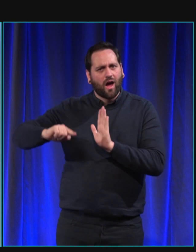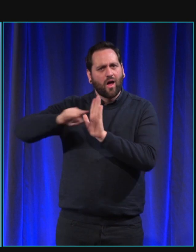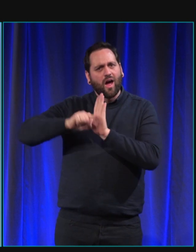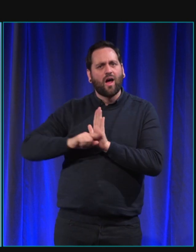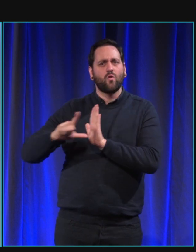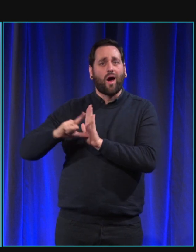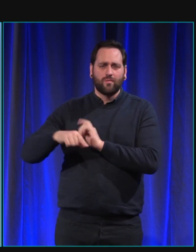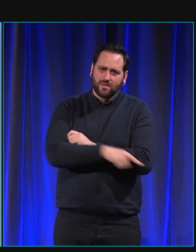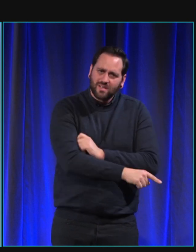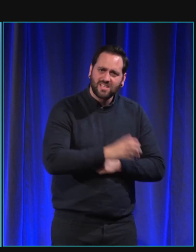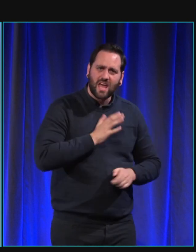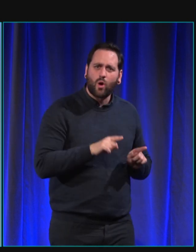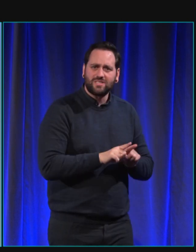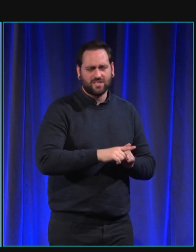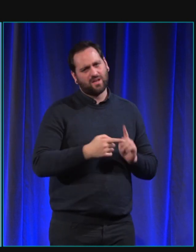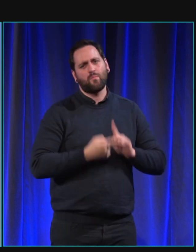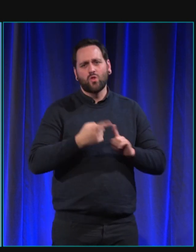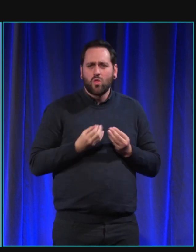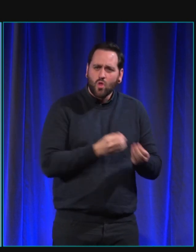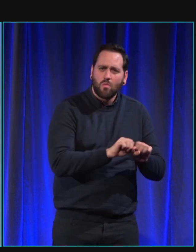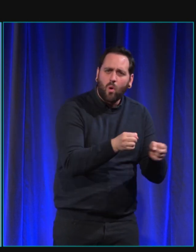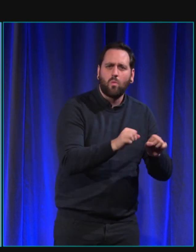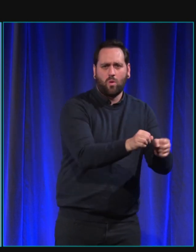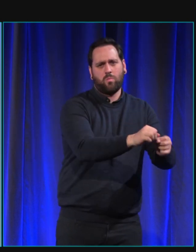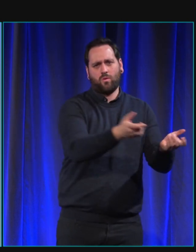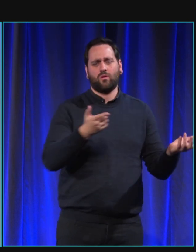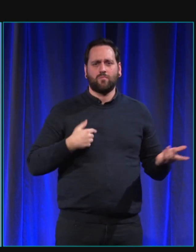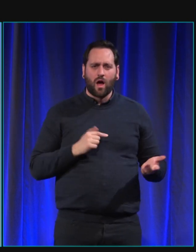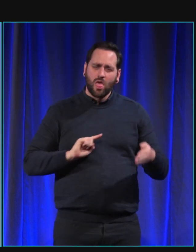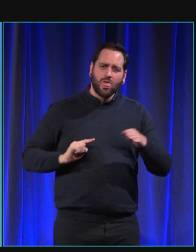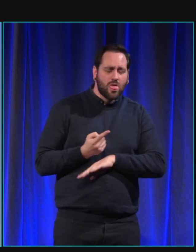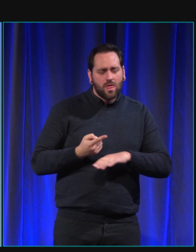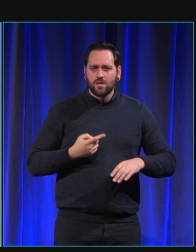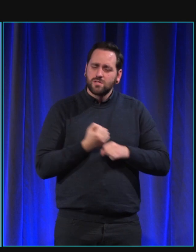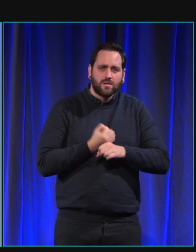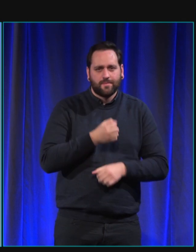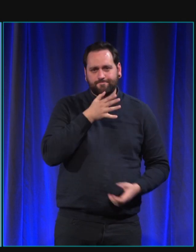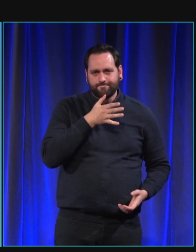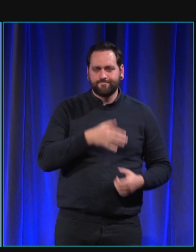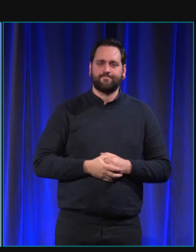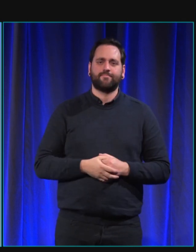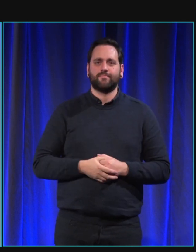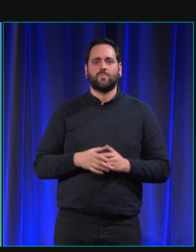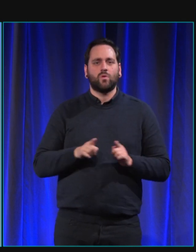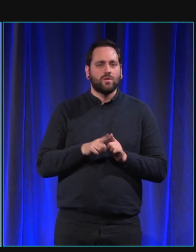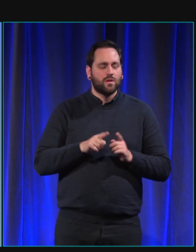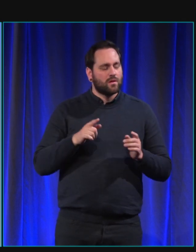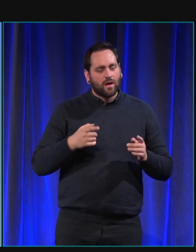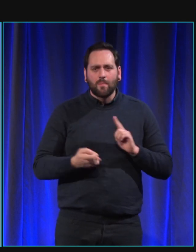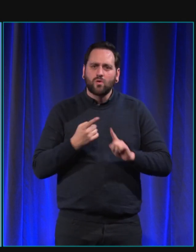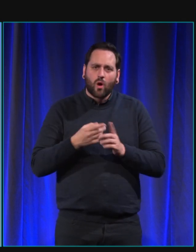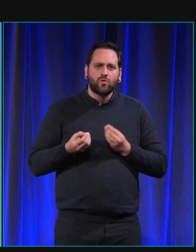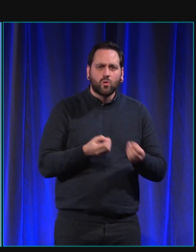Ça,'est important. Et pouvoir agir en toute liberté, pouvoir s'épanouir avec des congénères,